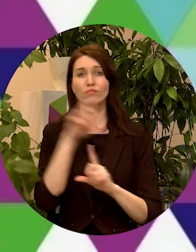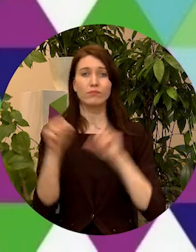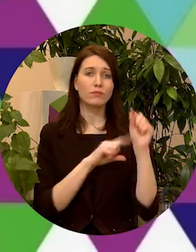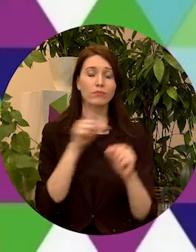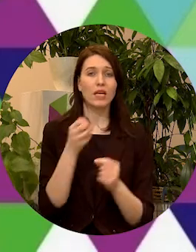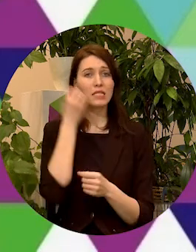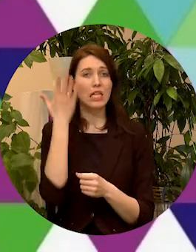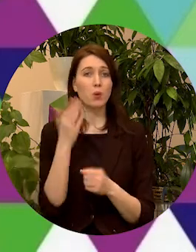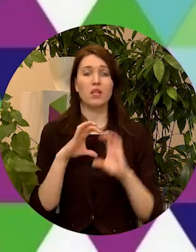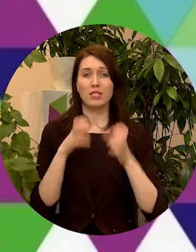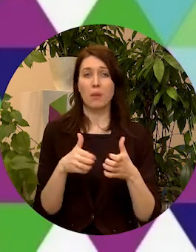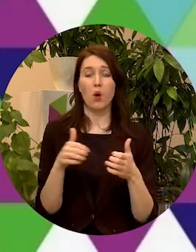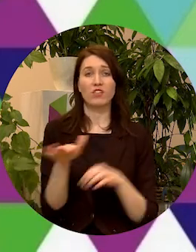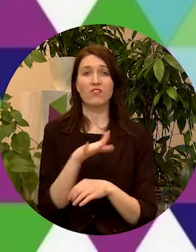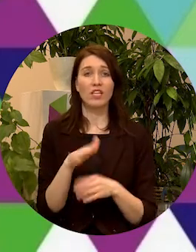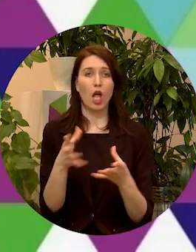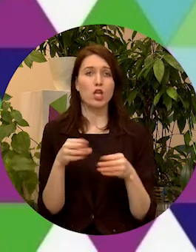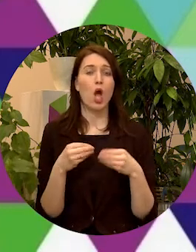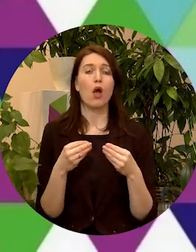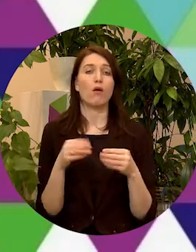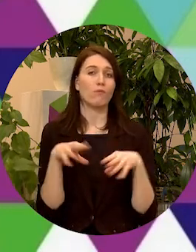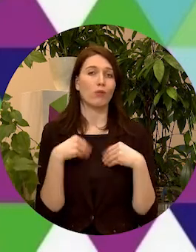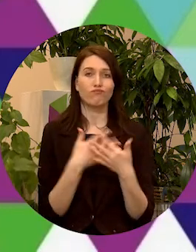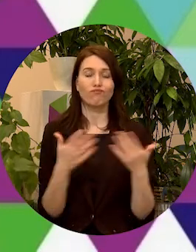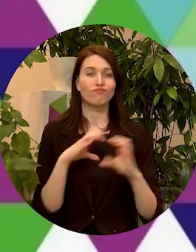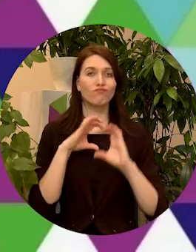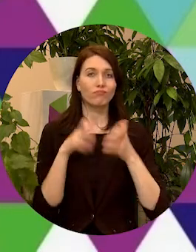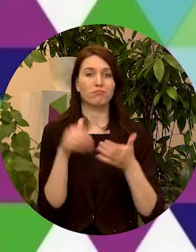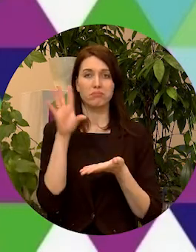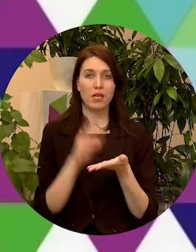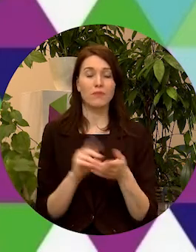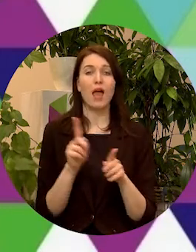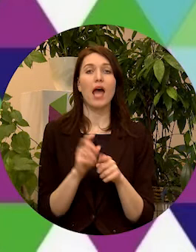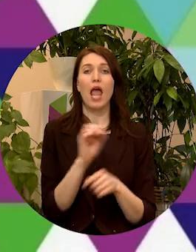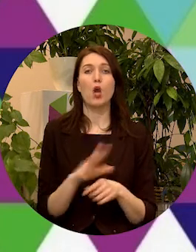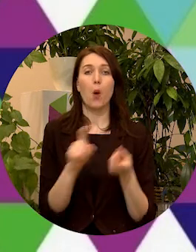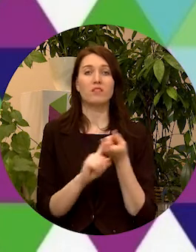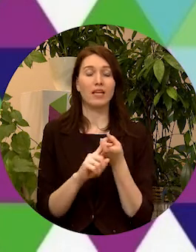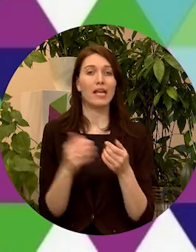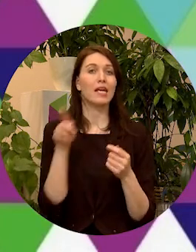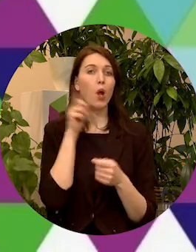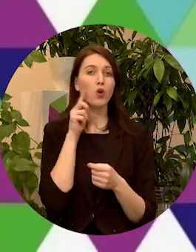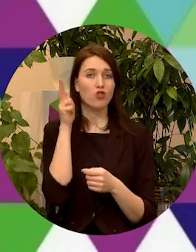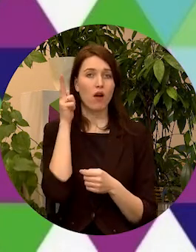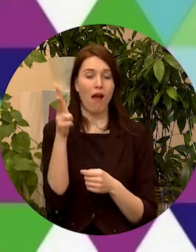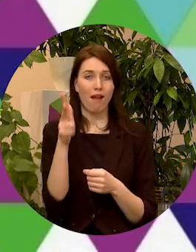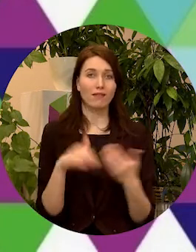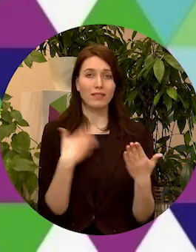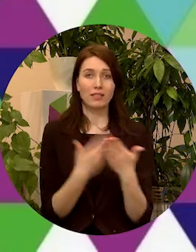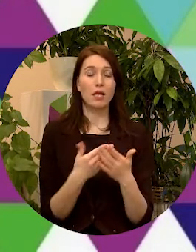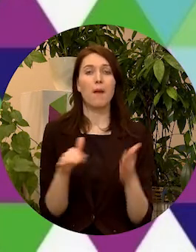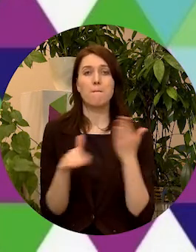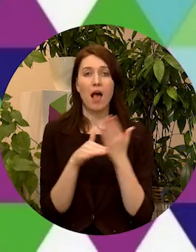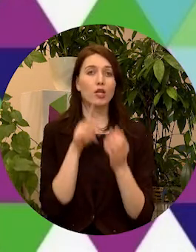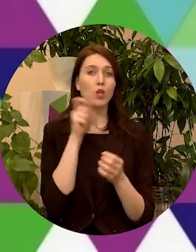startautiskā vidē gūt starp kultūru pieredzi, vai arī svarunāt minēt Eiropas Savienības jauniešu garantijas investīvu, kas palīdz jauniešiem apbūt